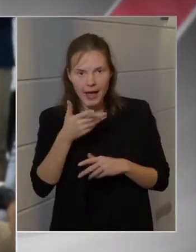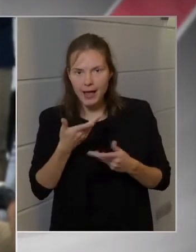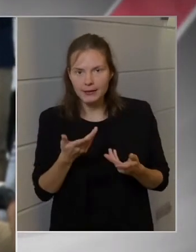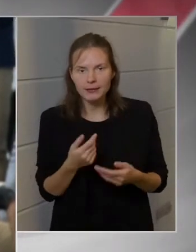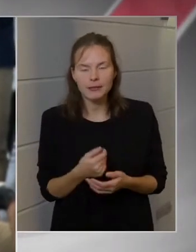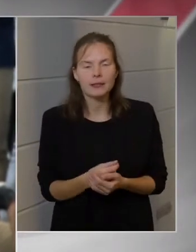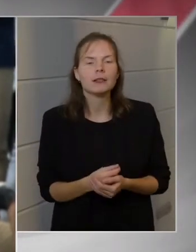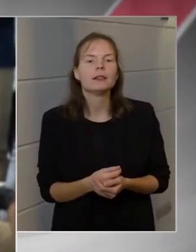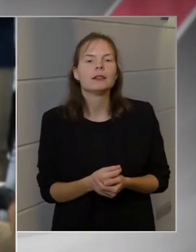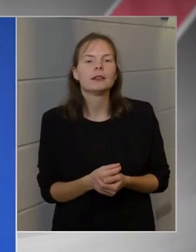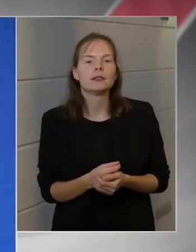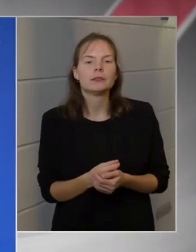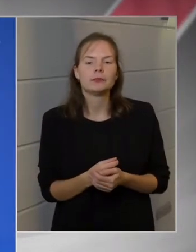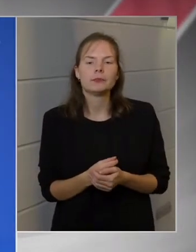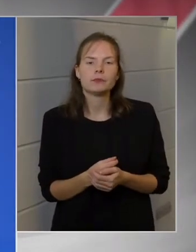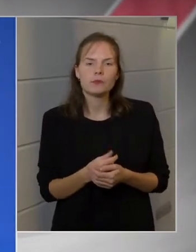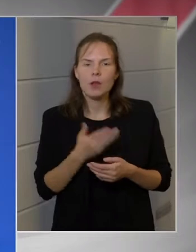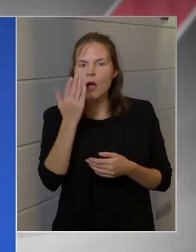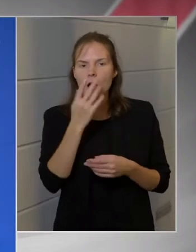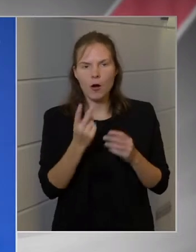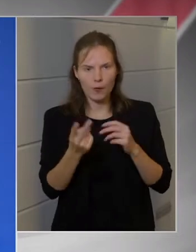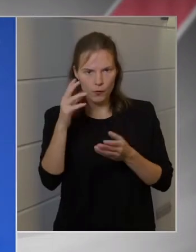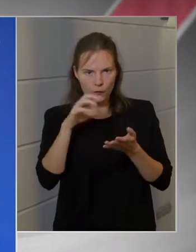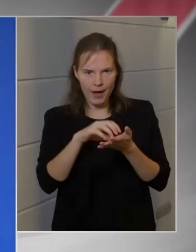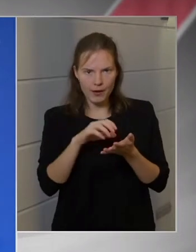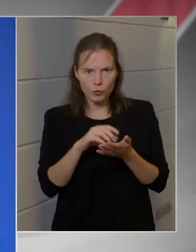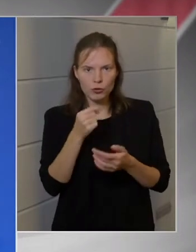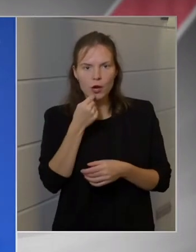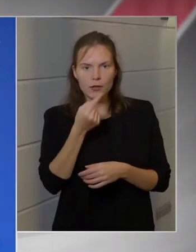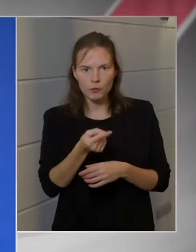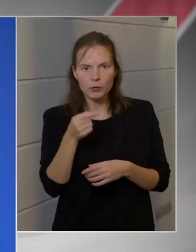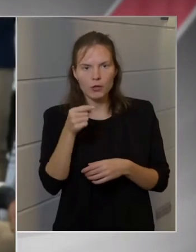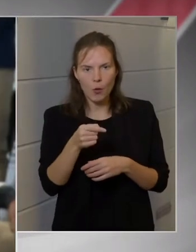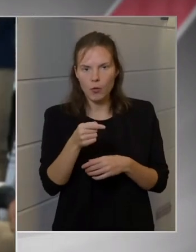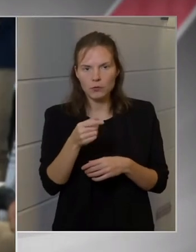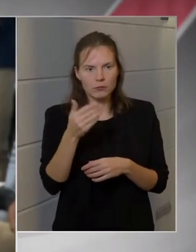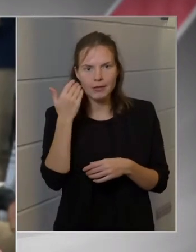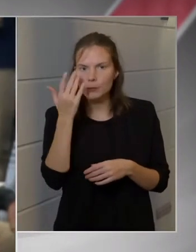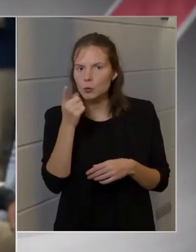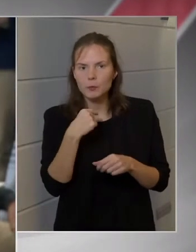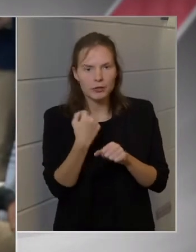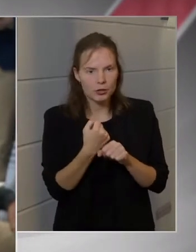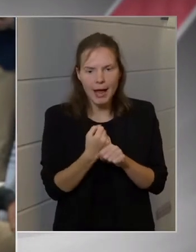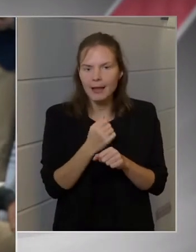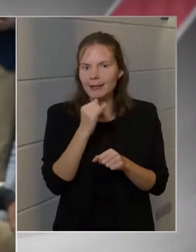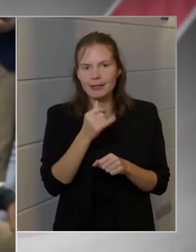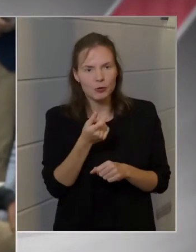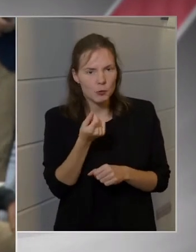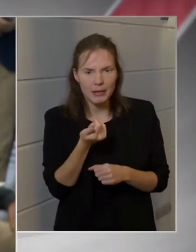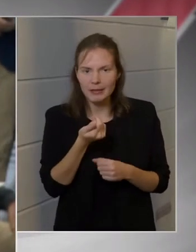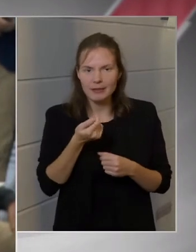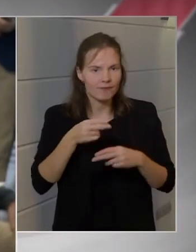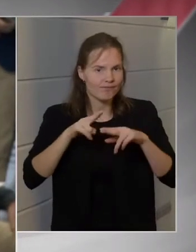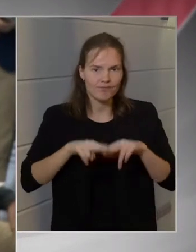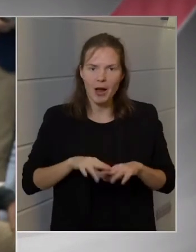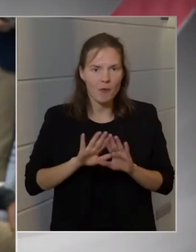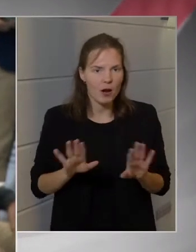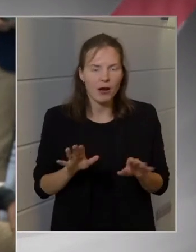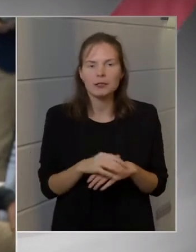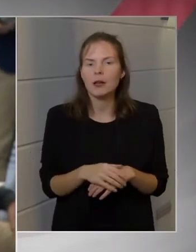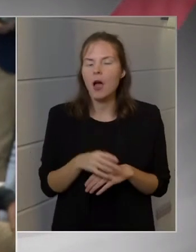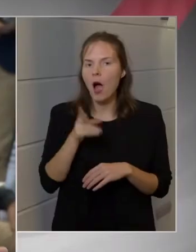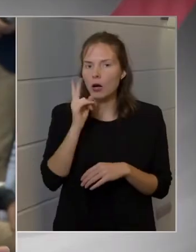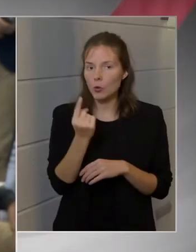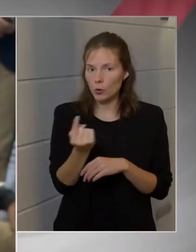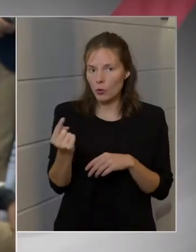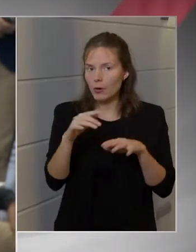normálisabban megkérdezem. Hogyha a főváros azt mondja, hogy ő ezzel nem tud mit kezdeni, nincs pénz rá, úgy marad, ahogy van, akkor a végén önök